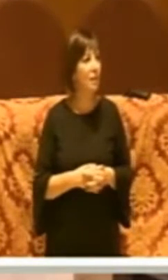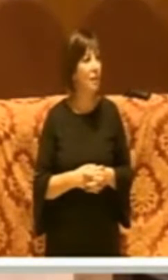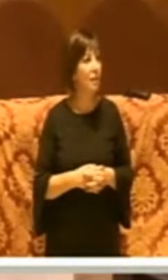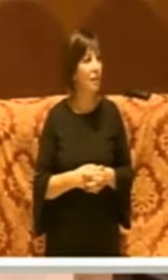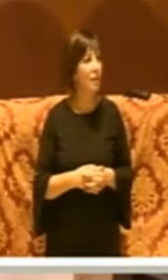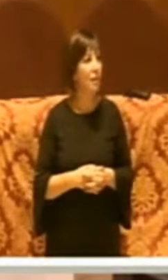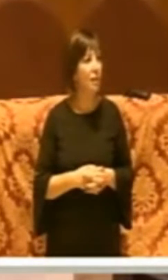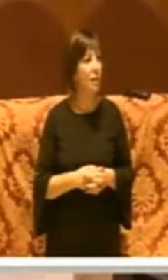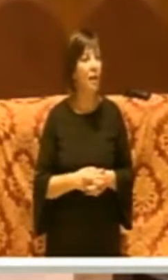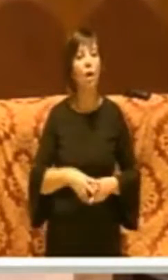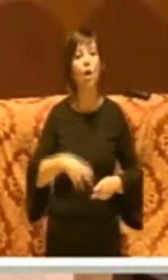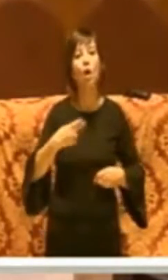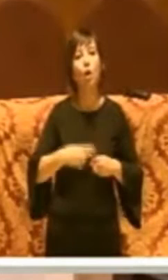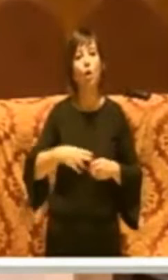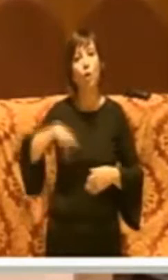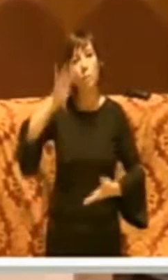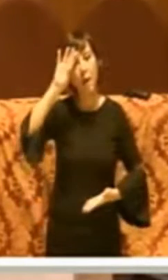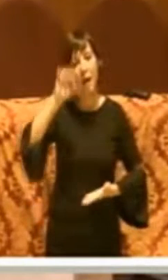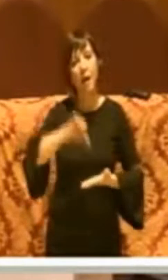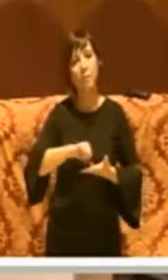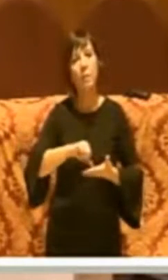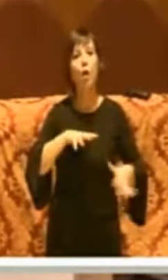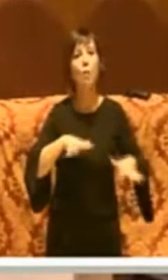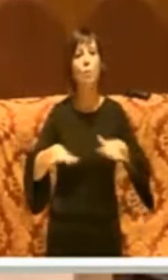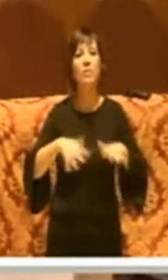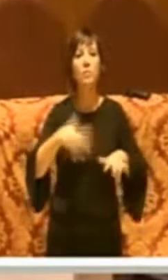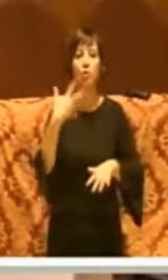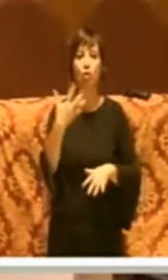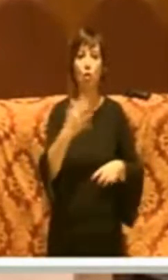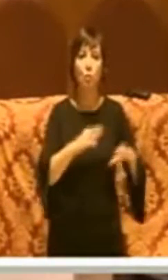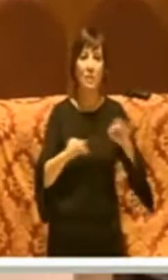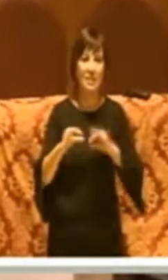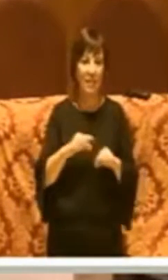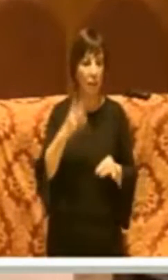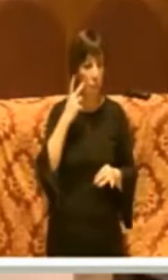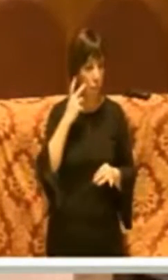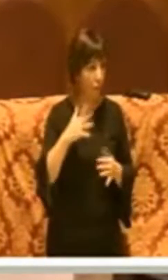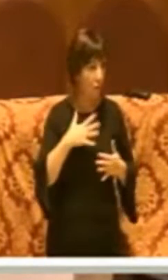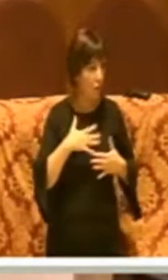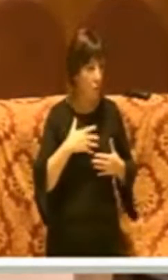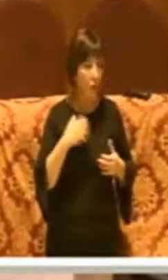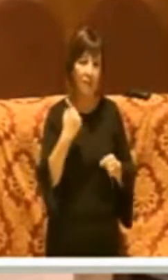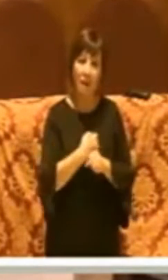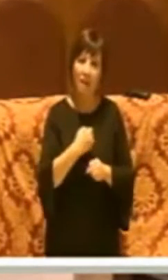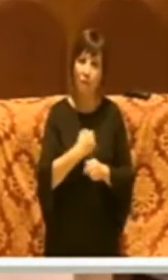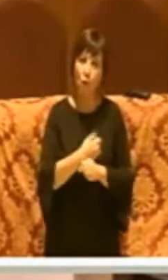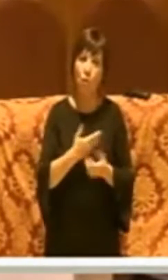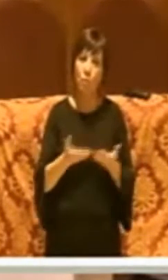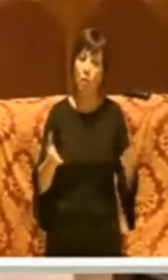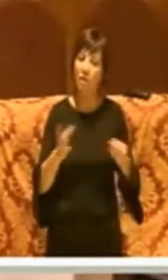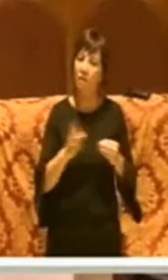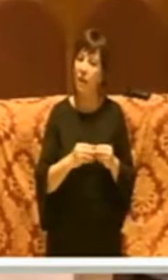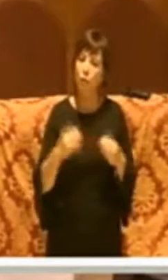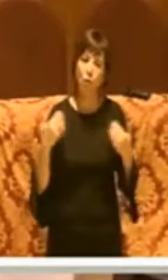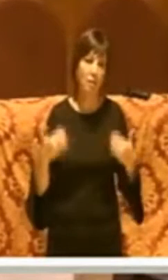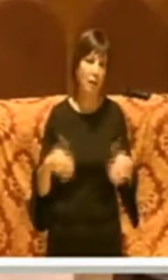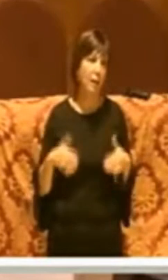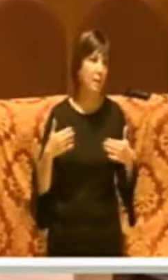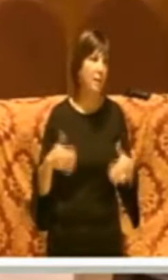che Roma capitale con il movimento cinque stelle per quanto riguarda i lavori pubblici ha fatto tante cose